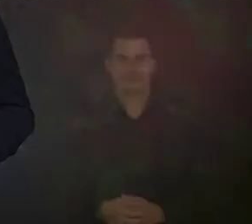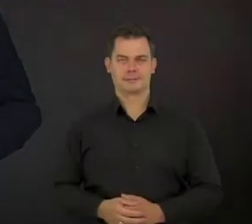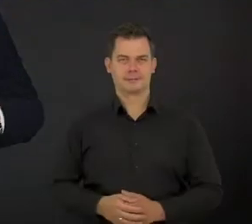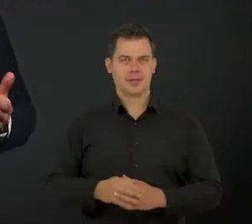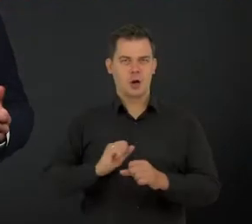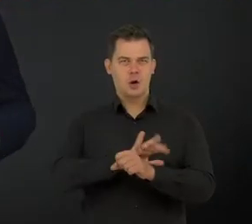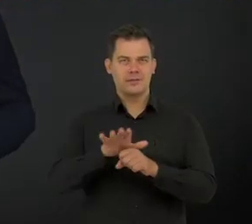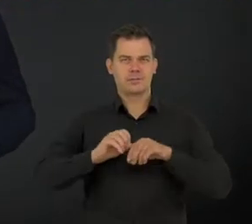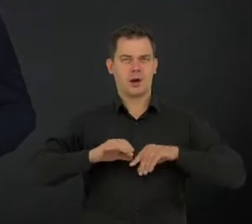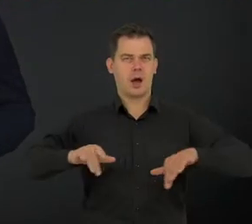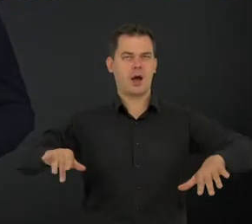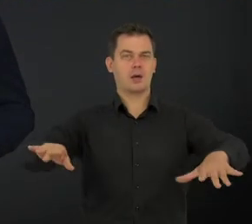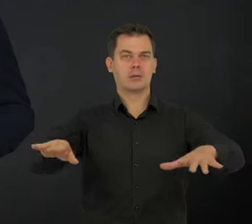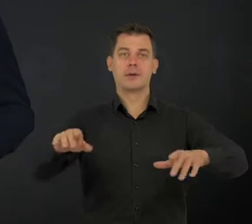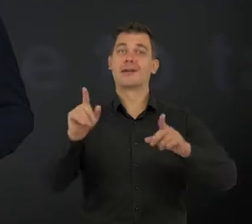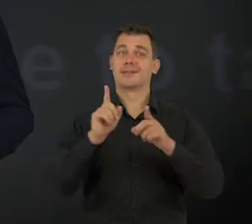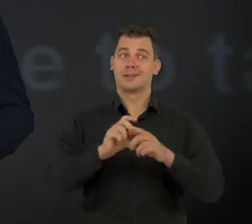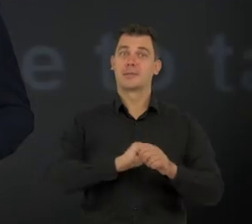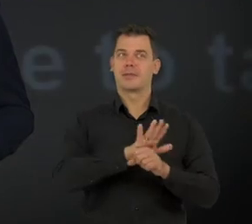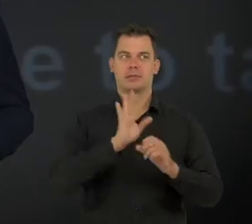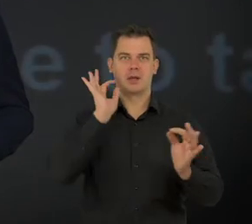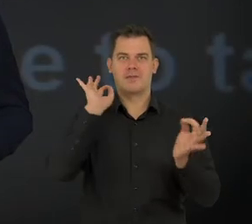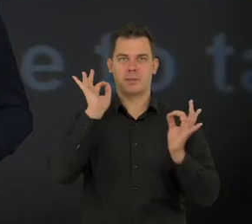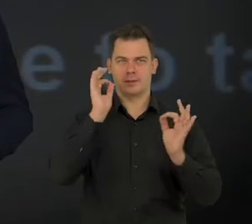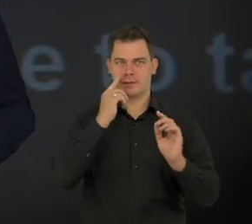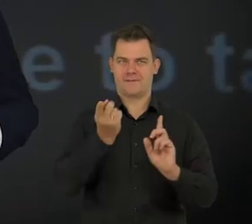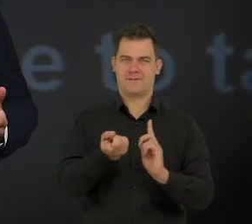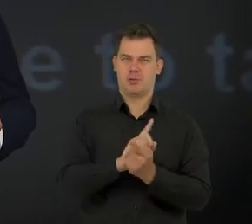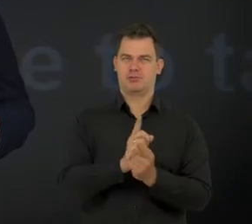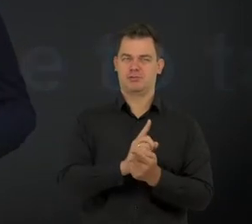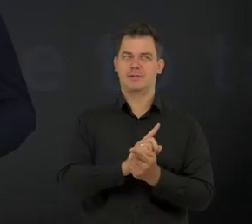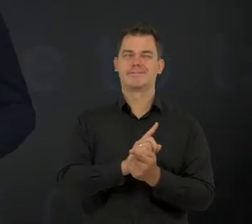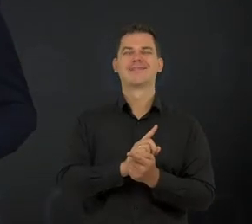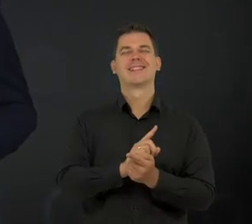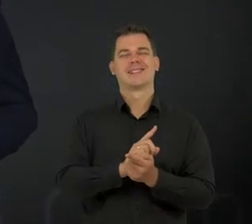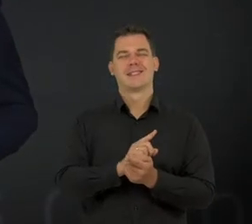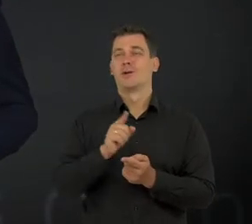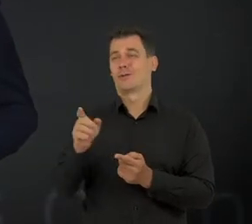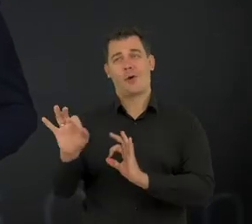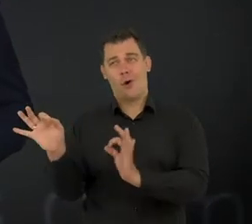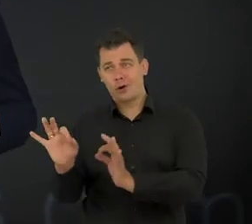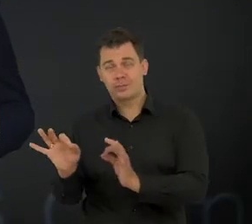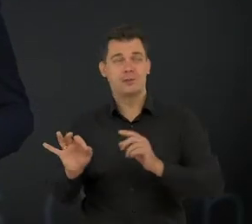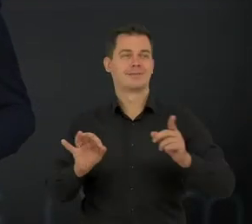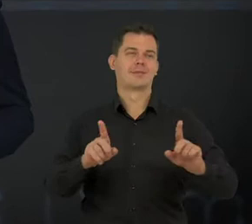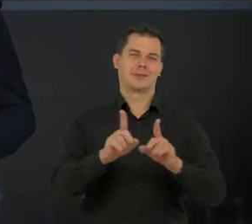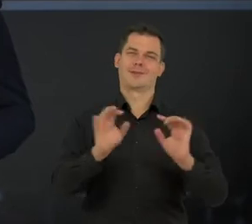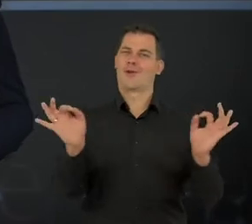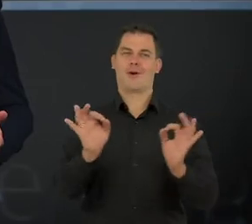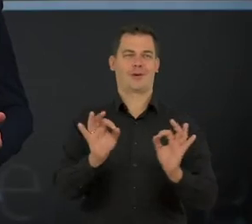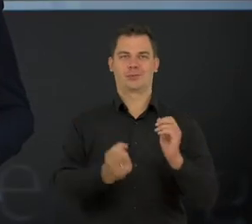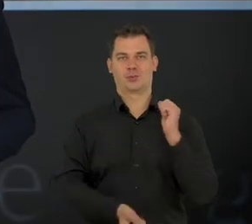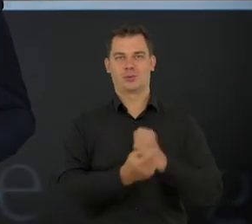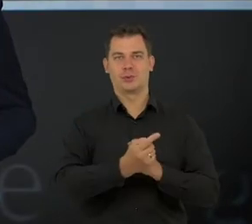W pandemii koronawirusa towarzyszy pandemia dezinformacji. Niestety ta druga również niesie za sobą groźne skutki.